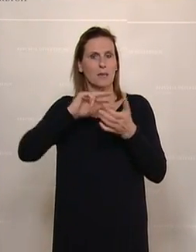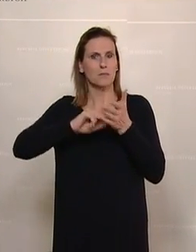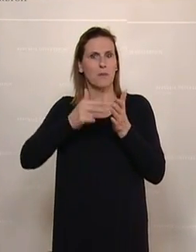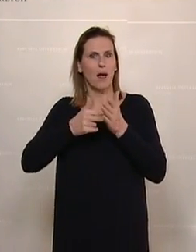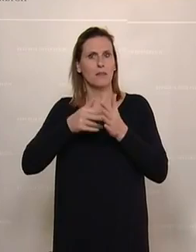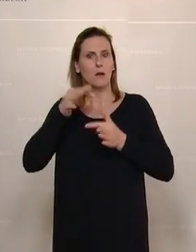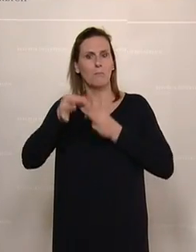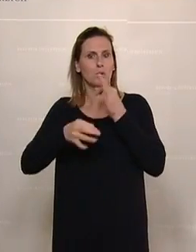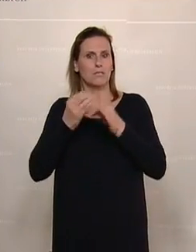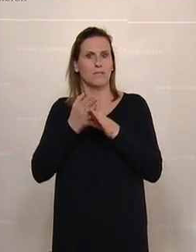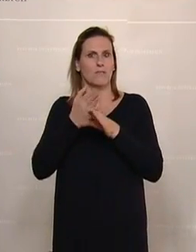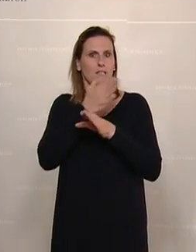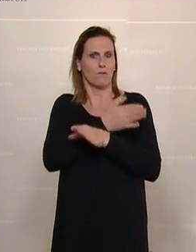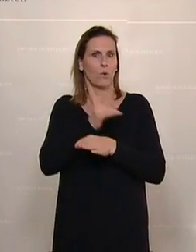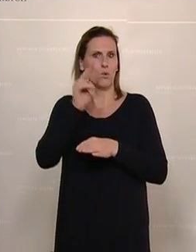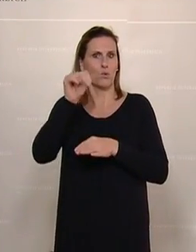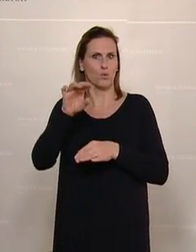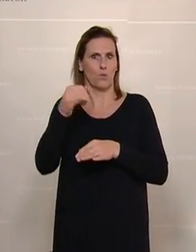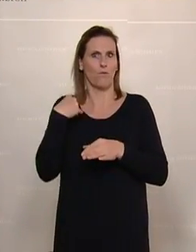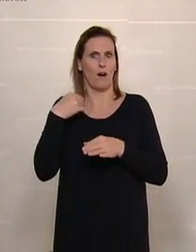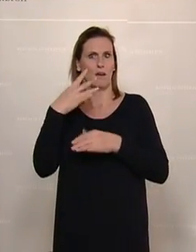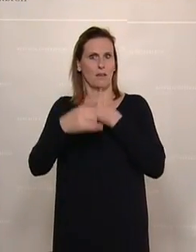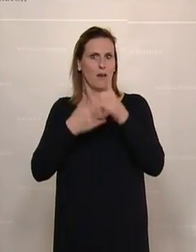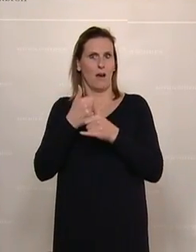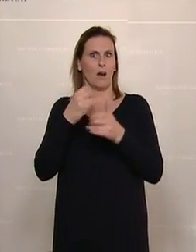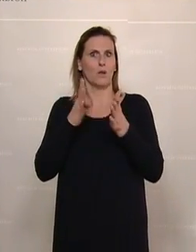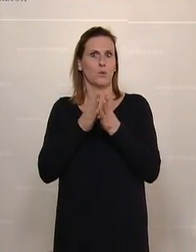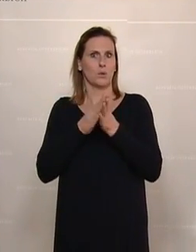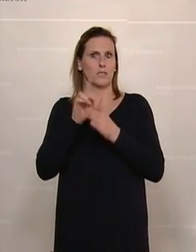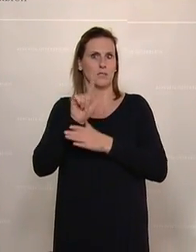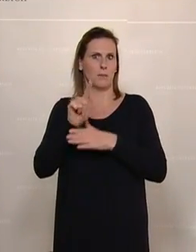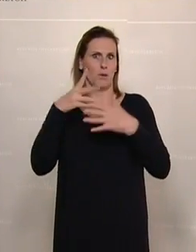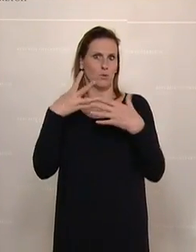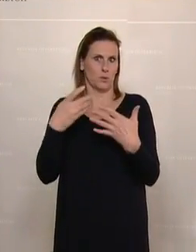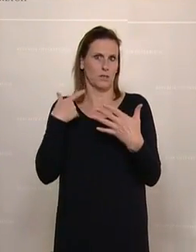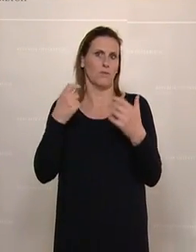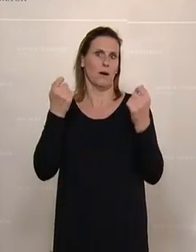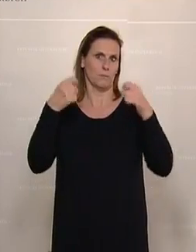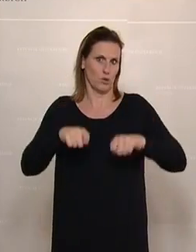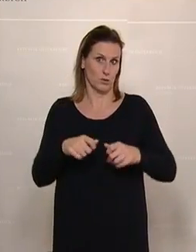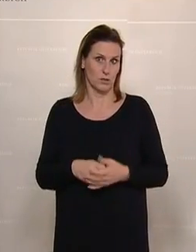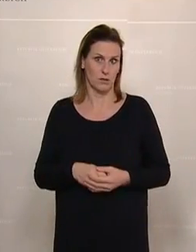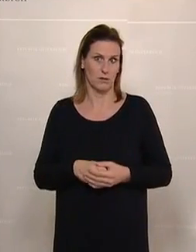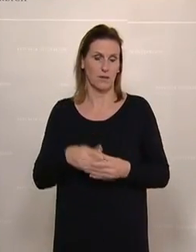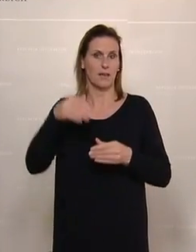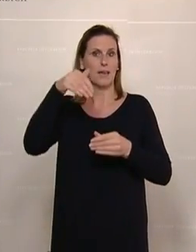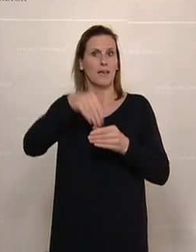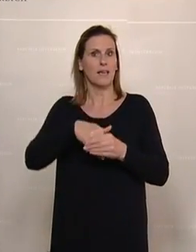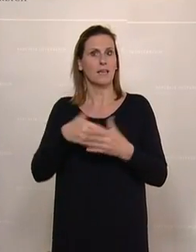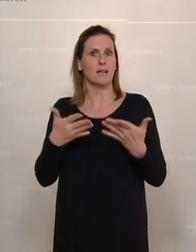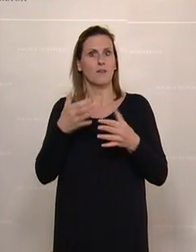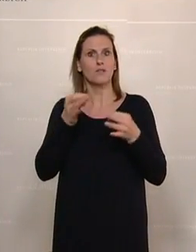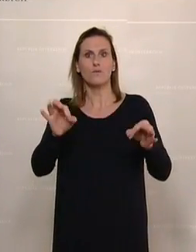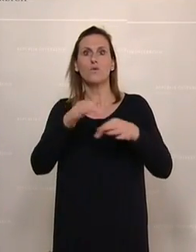Vorgängerprozess, der von der UNO im Jahr 1992 beschlossen wurde. Warum geht es für die